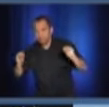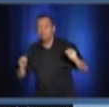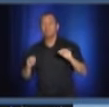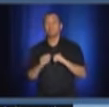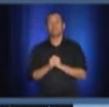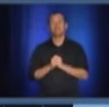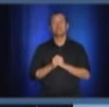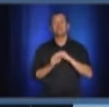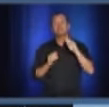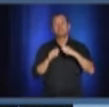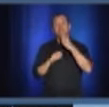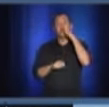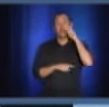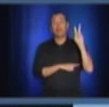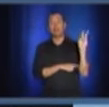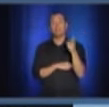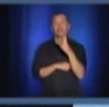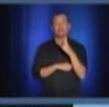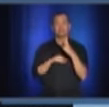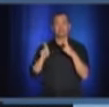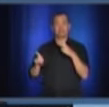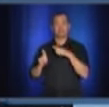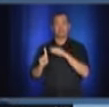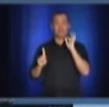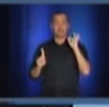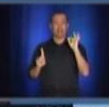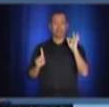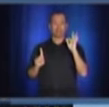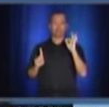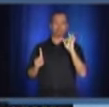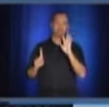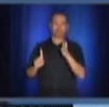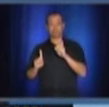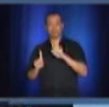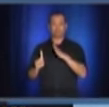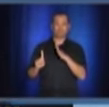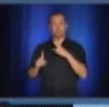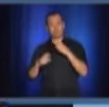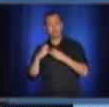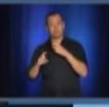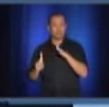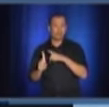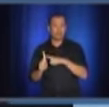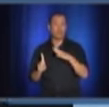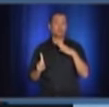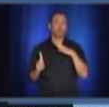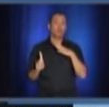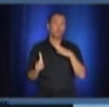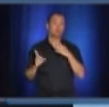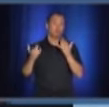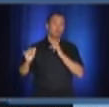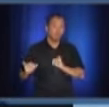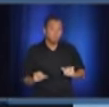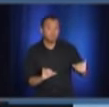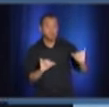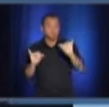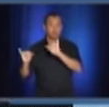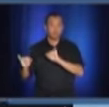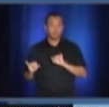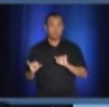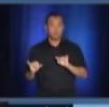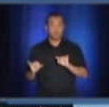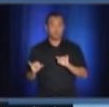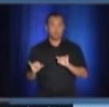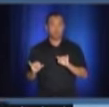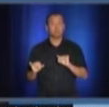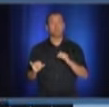faits comme ça par les commerciaux, c'est la qualité du test. Actuellement, on a un standard de test parce qu'on ne veut pas avoir trop de faux positifs ou